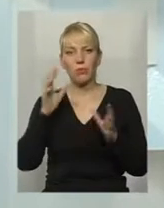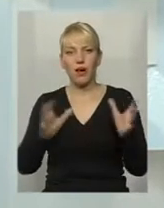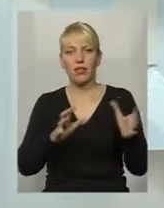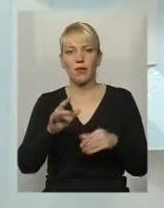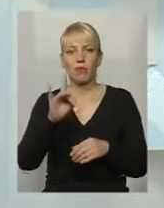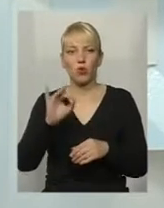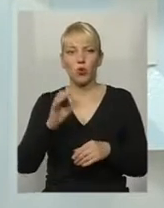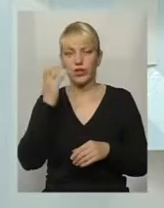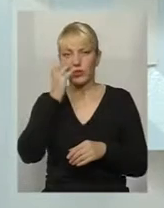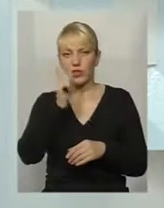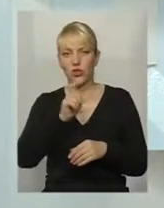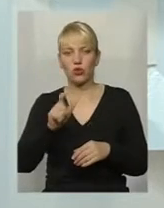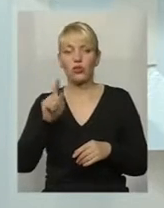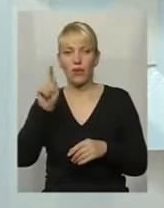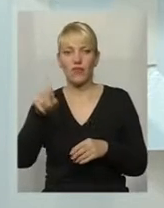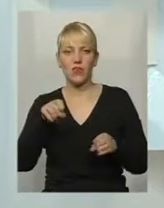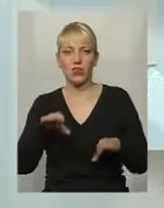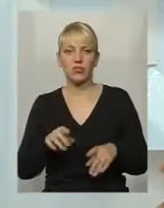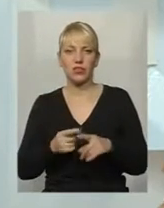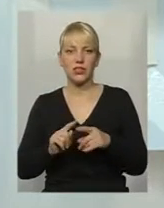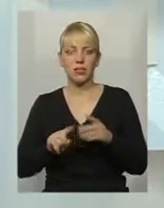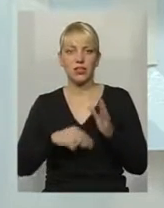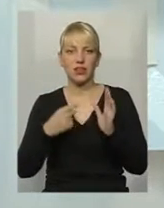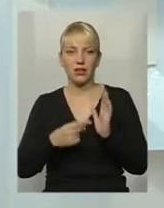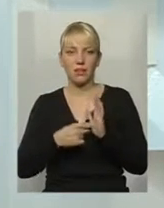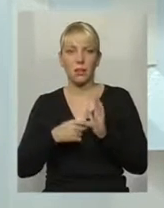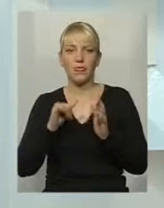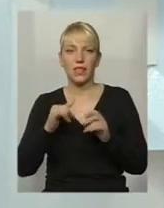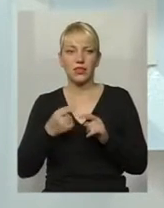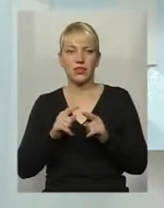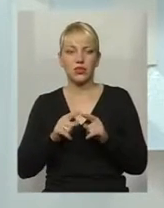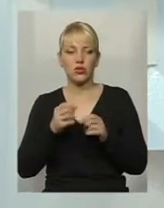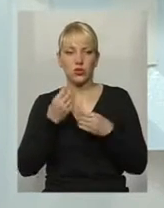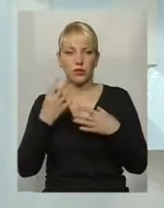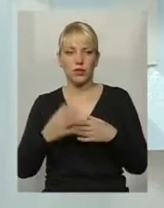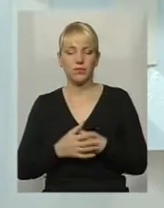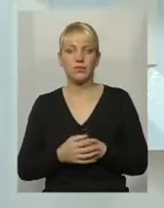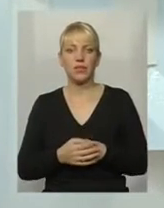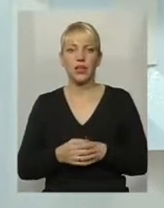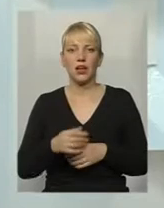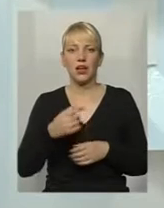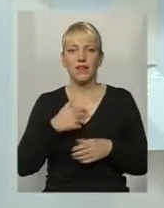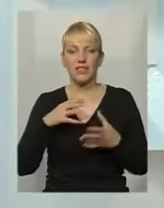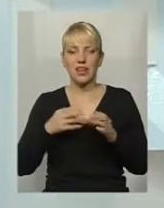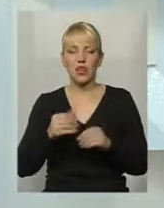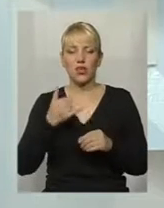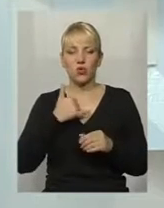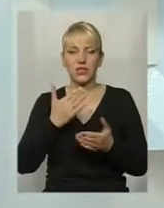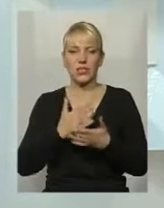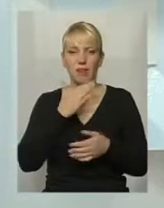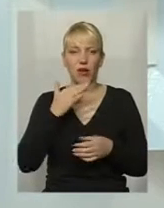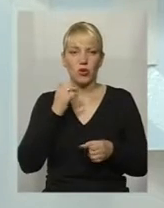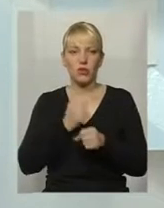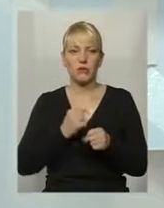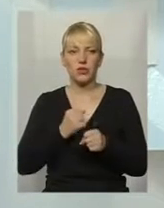То там і вирішували ці питання, і позитивно, і ми... І це дуже добре. Петро Миляночу взагалі багато напрацювань. Це одна з кращих